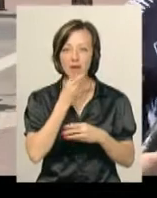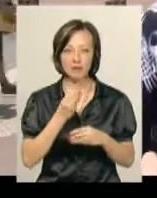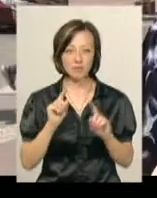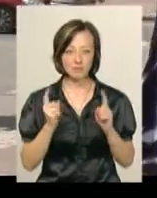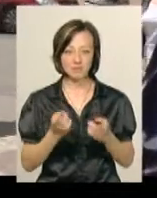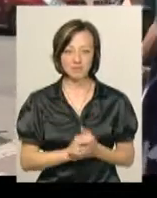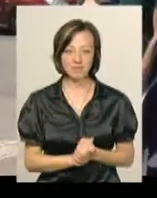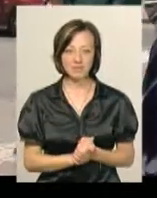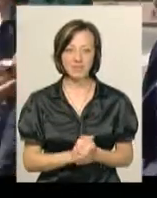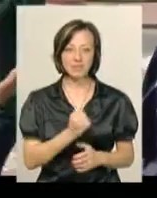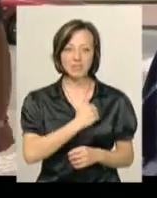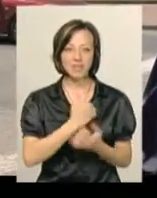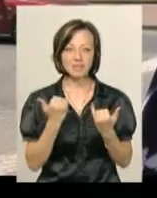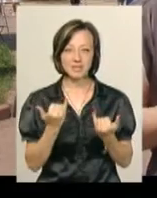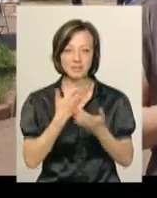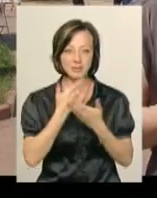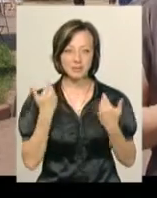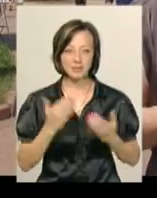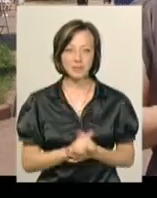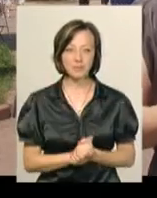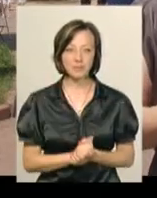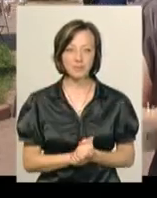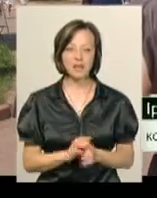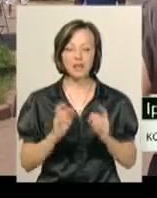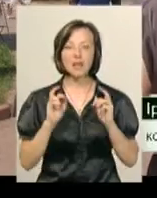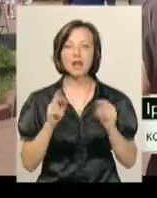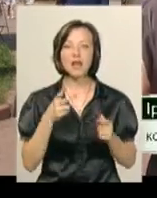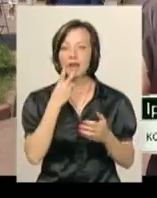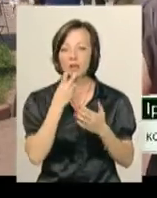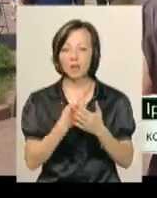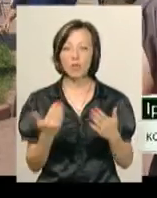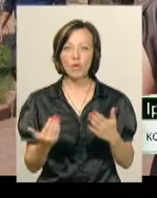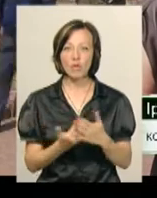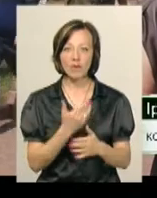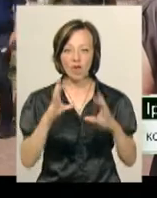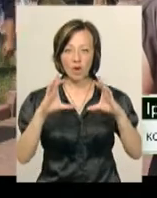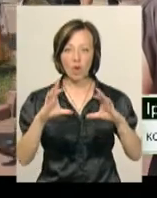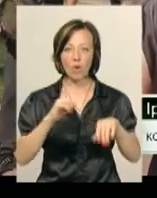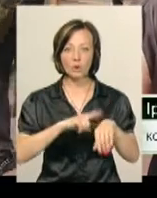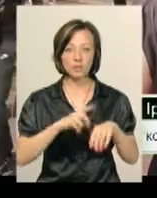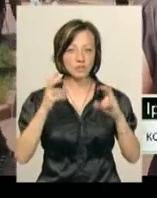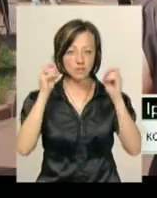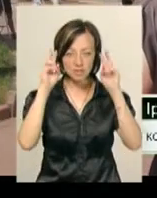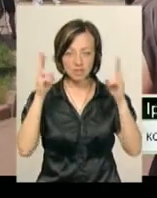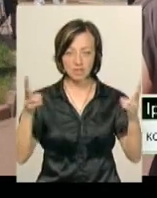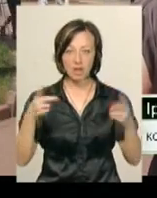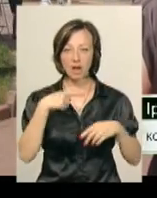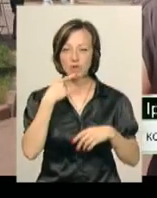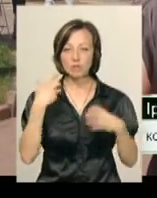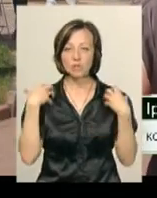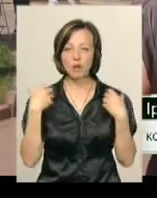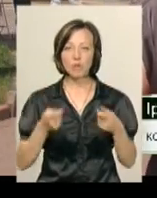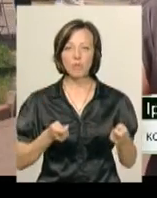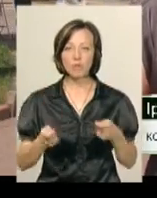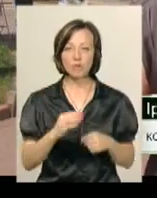традиція. Жалко, її зараз немає. Як саме виглядатиме новий годинник, комунальники ще не визначилися. За словами начальника управління